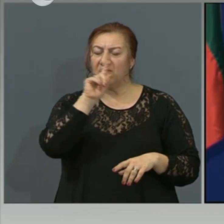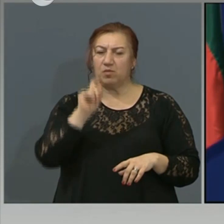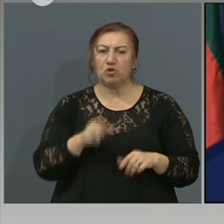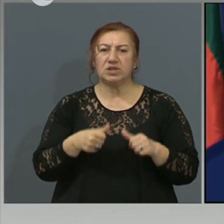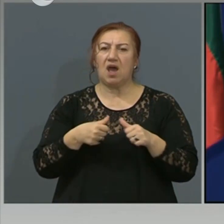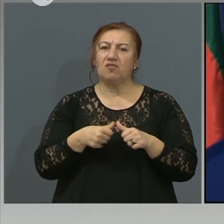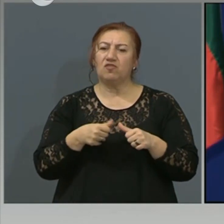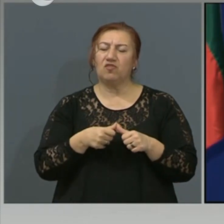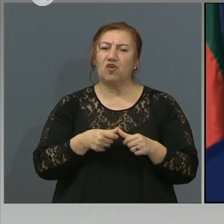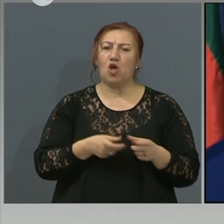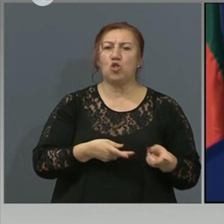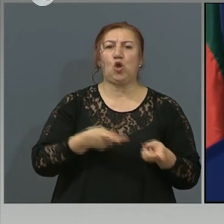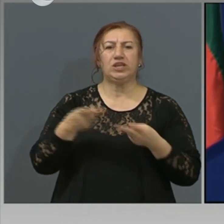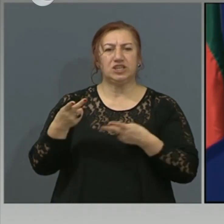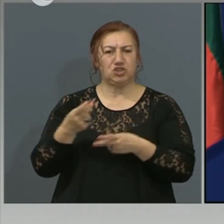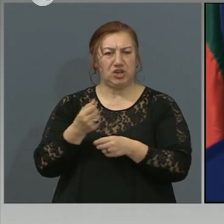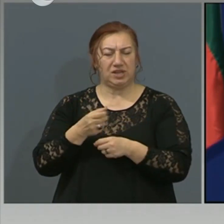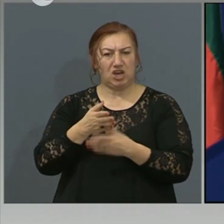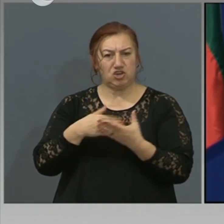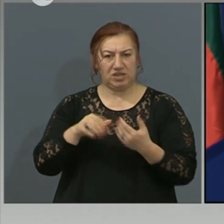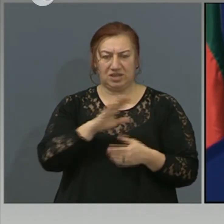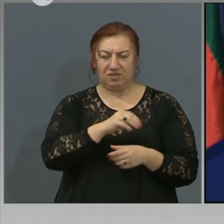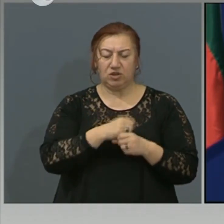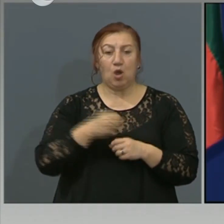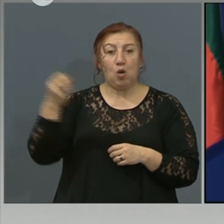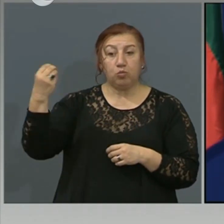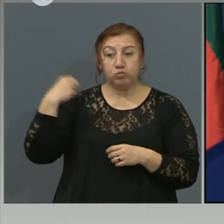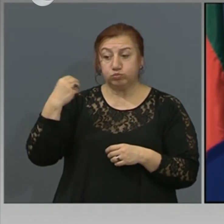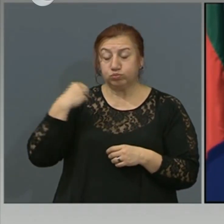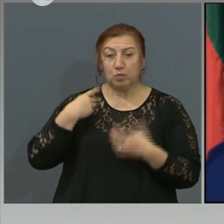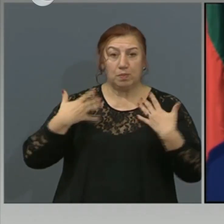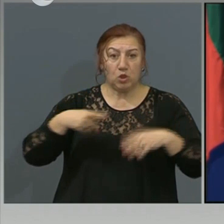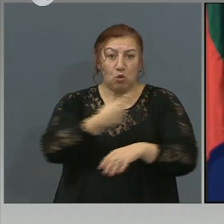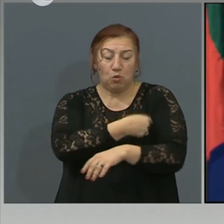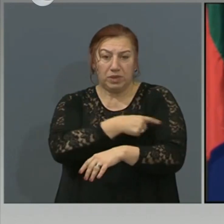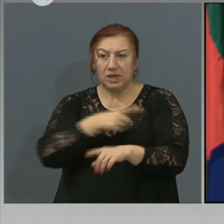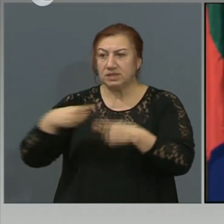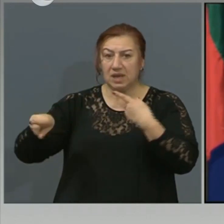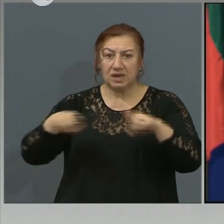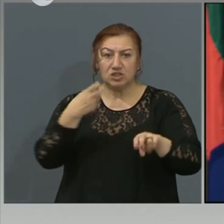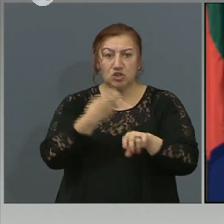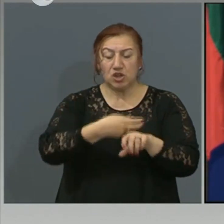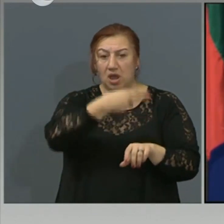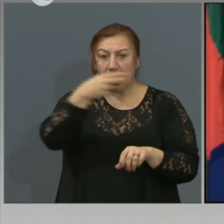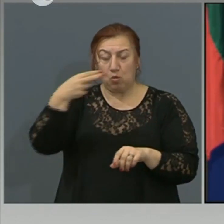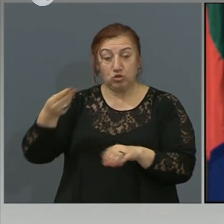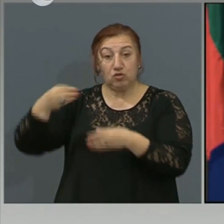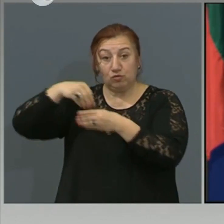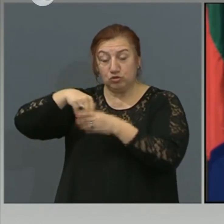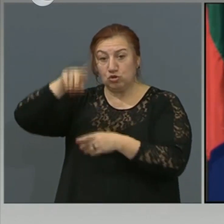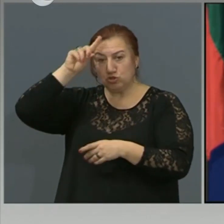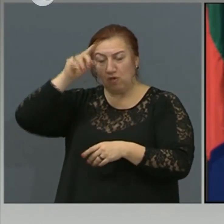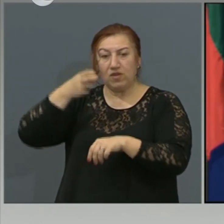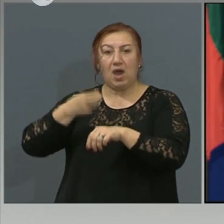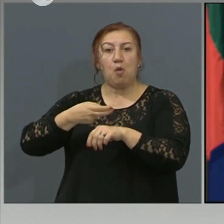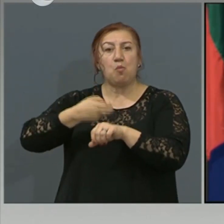вашата работа. Получаваме все по-вече сигнали, че много медици от различни лечебни заведения, включително и от Софийски света, ана